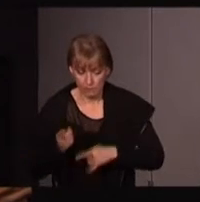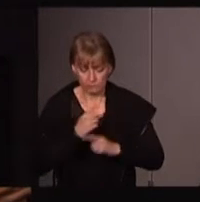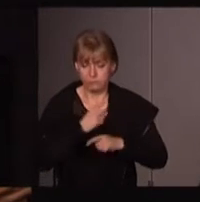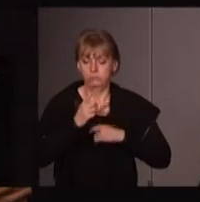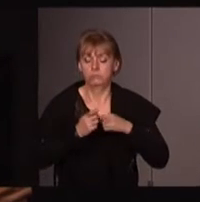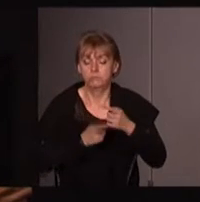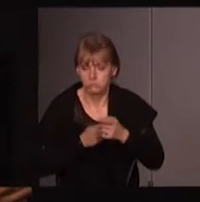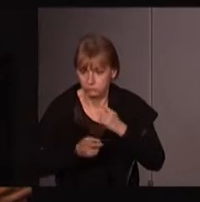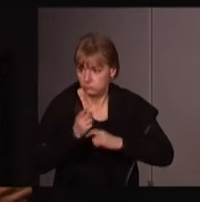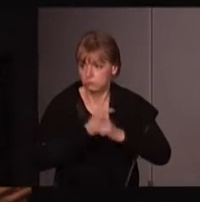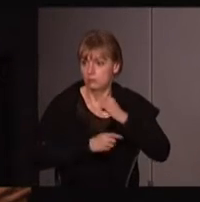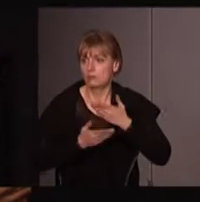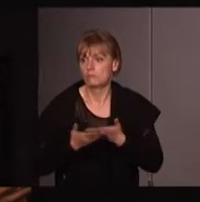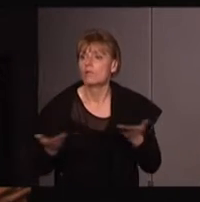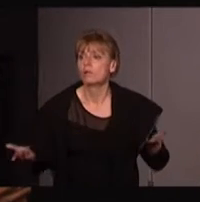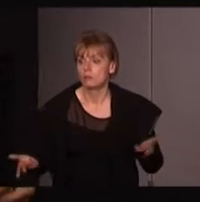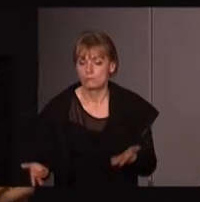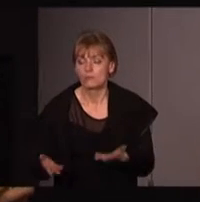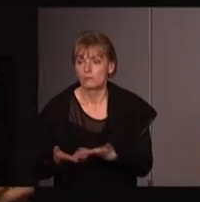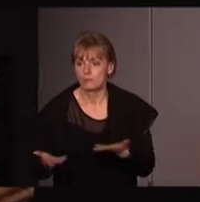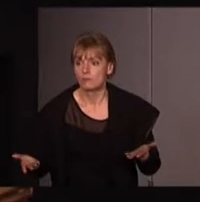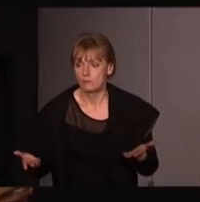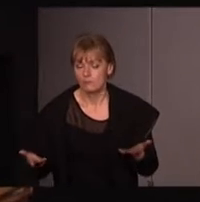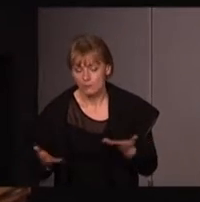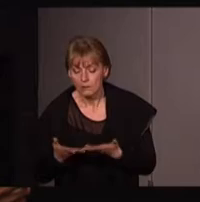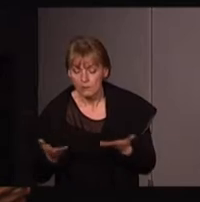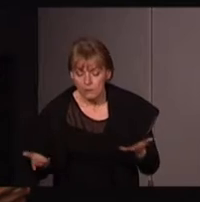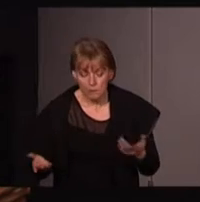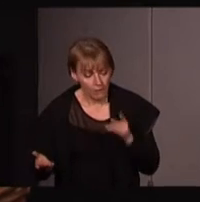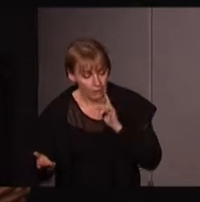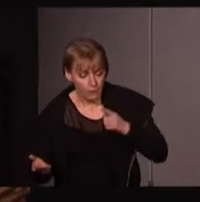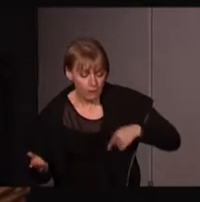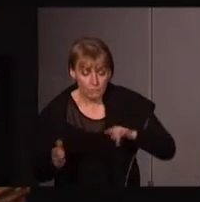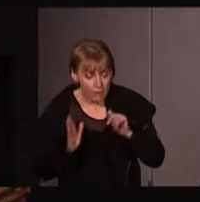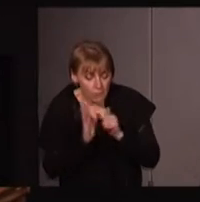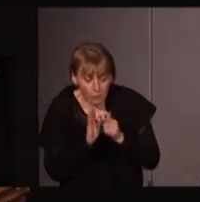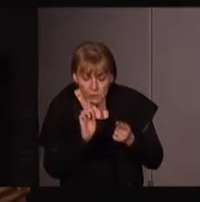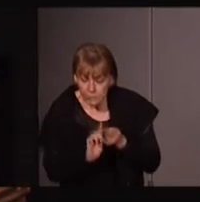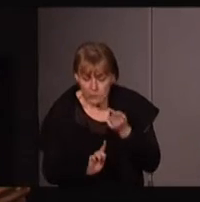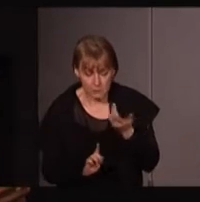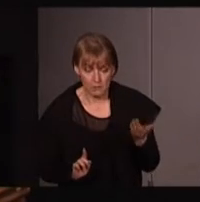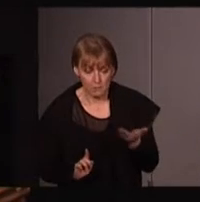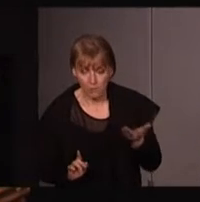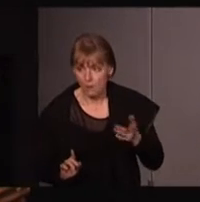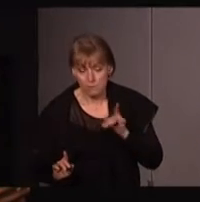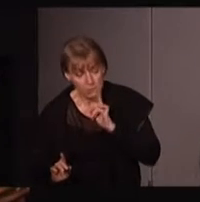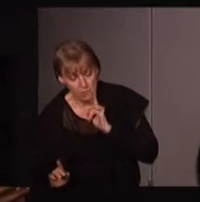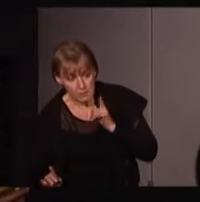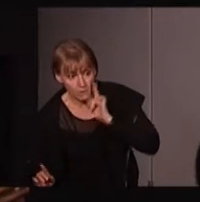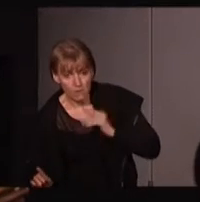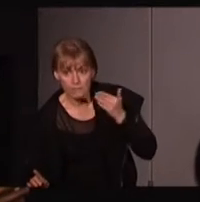point. Dans quelle mesure on ne retombe pas dedans en pourquoi les femmes, elles ont un rôle spécifique, c'est en tant que quoi, en tant que femme